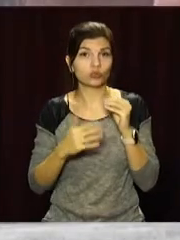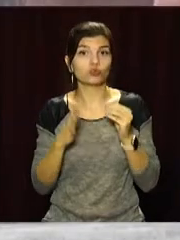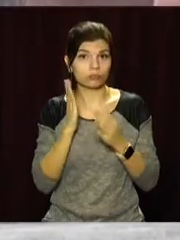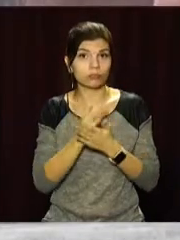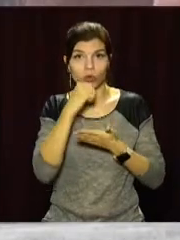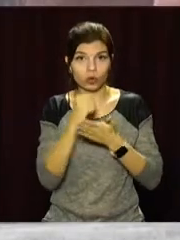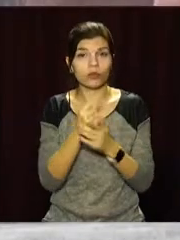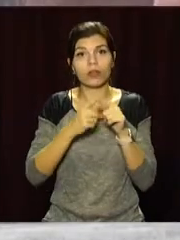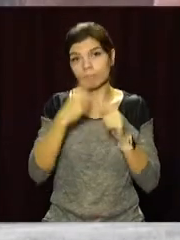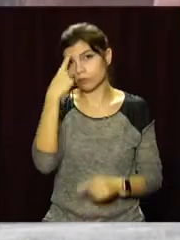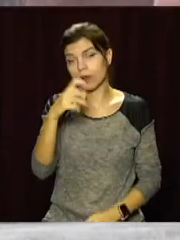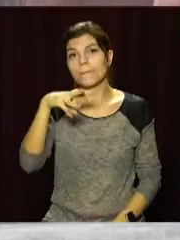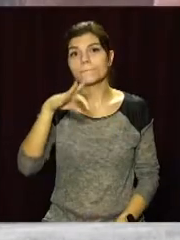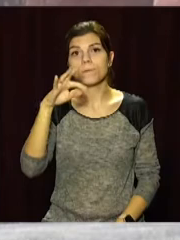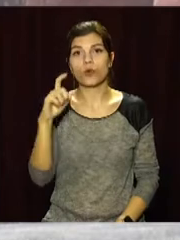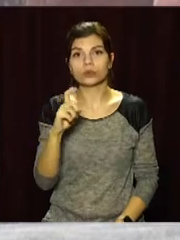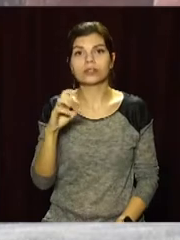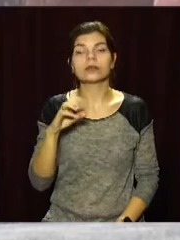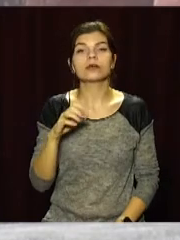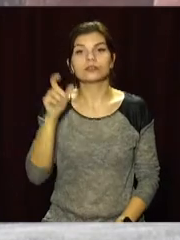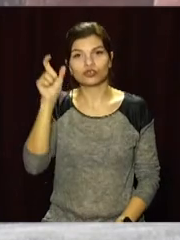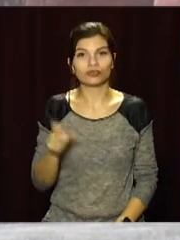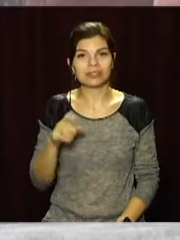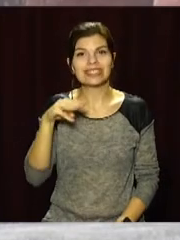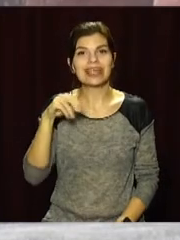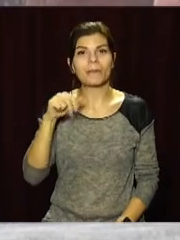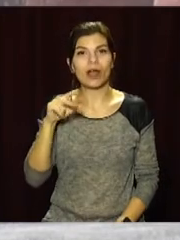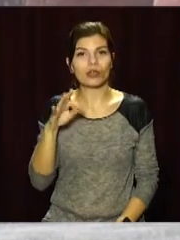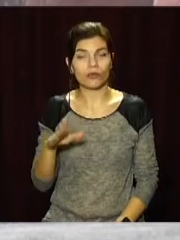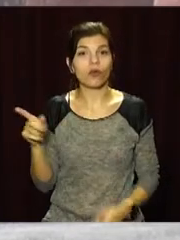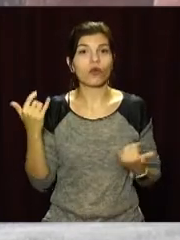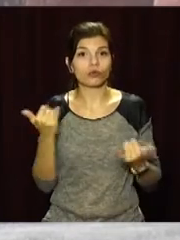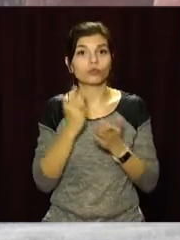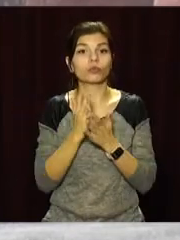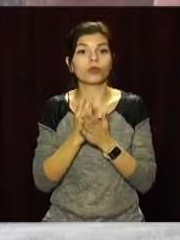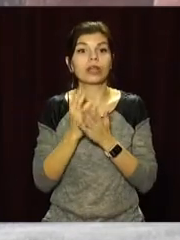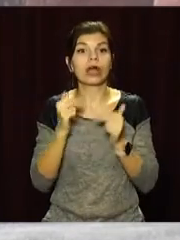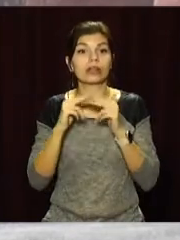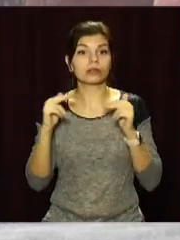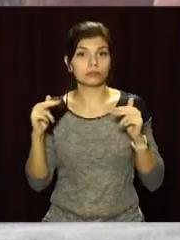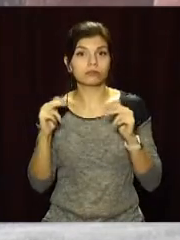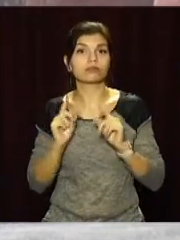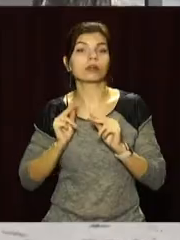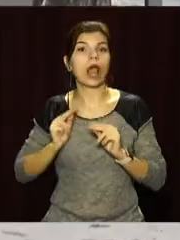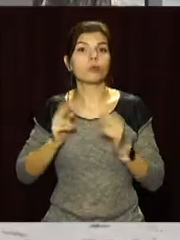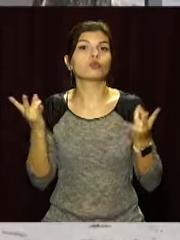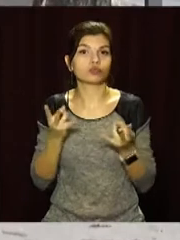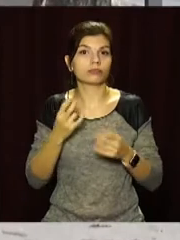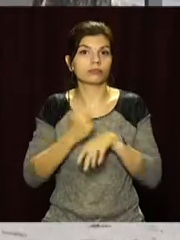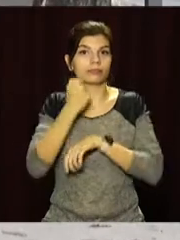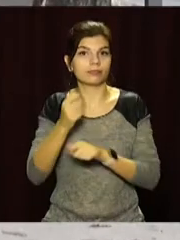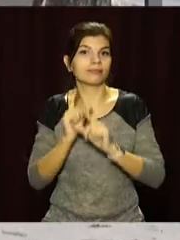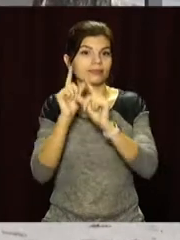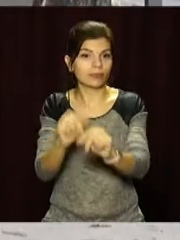Про це повідомив міністр охорони здоров'я Максим Степанов. Сьогодні він перебуває на Дніпропетровщині з робочим візитом. Очільник